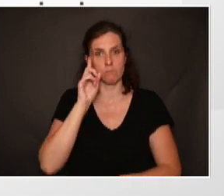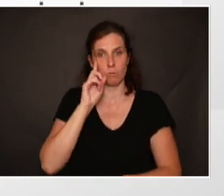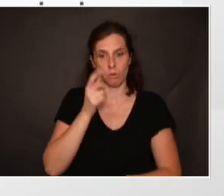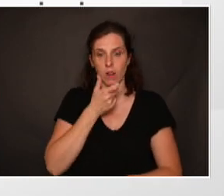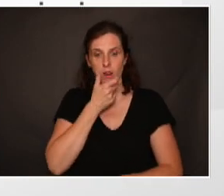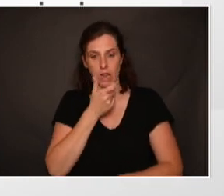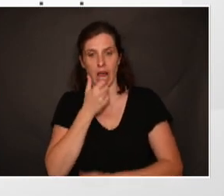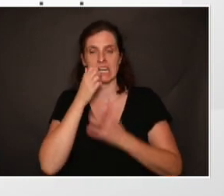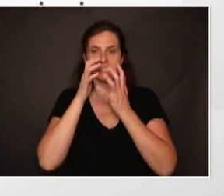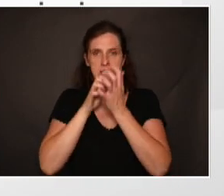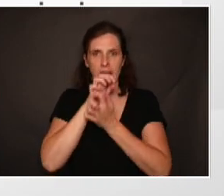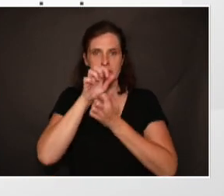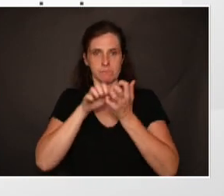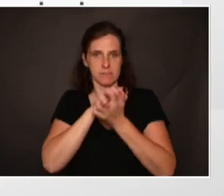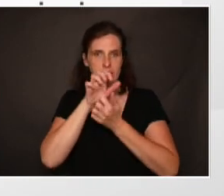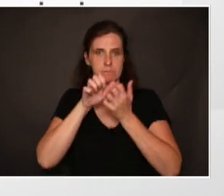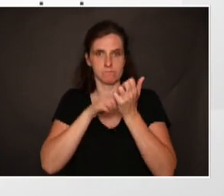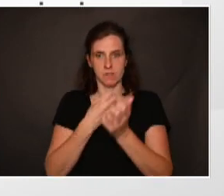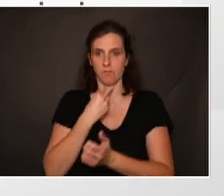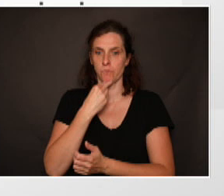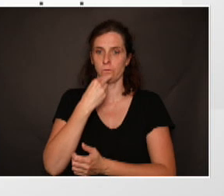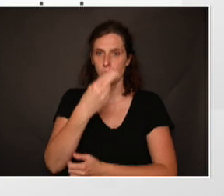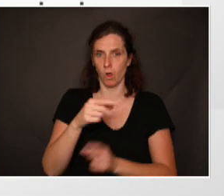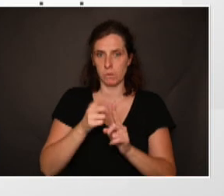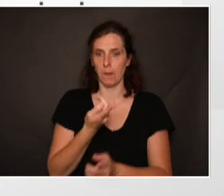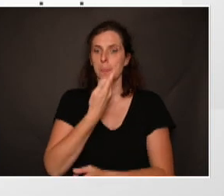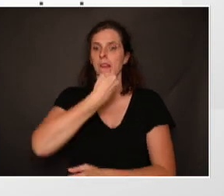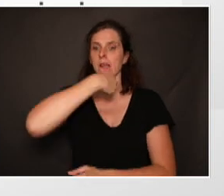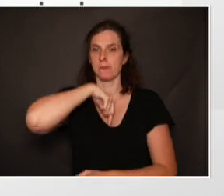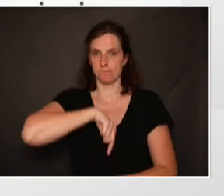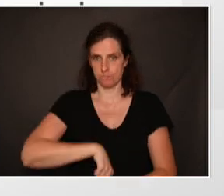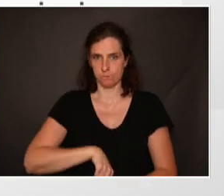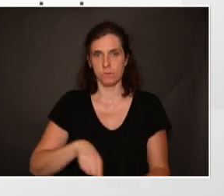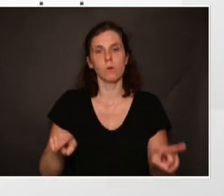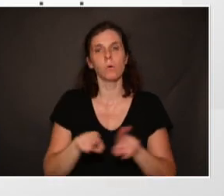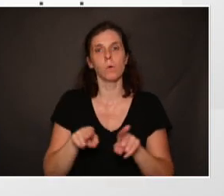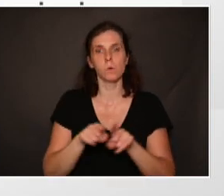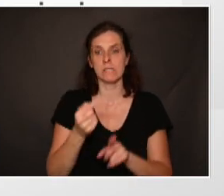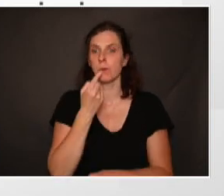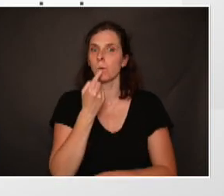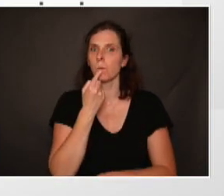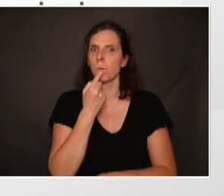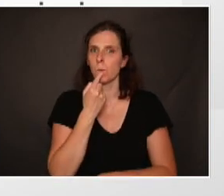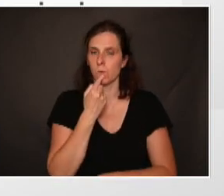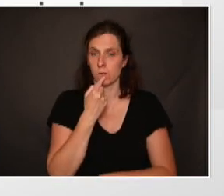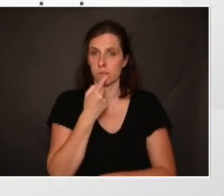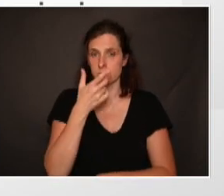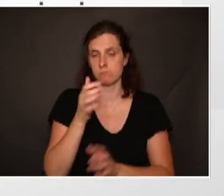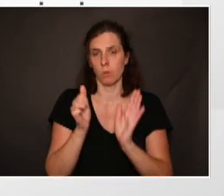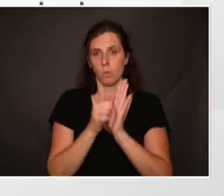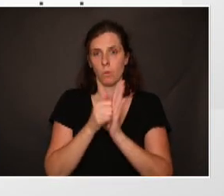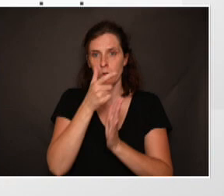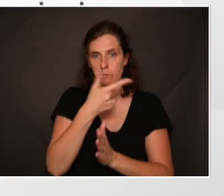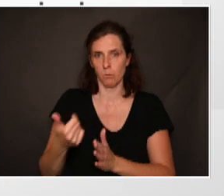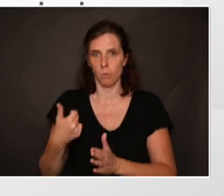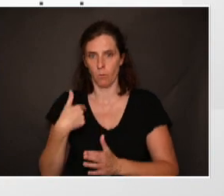sert à la mastication, à la faunation et à la déglutition mais c'est aussi un organe du goût qui va jouer pour maintenir un